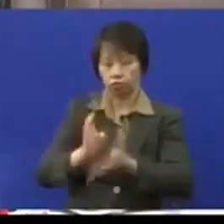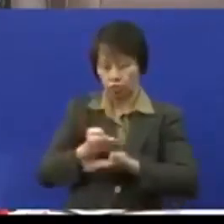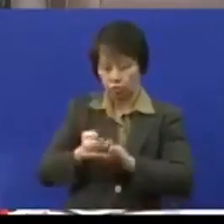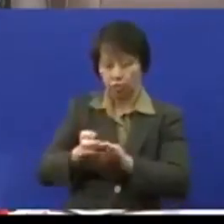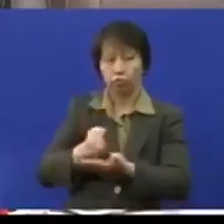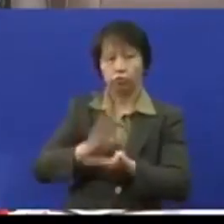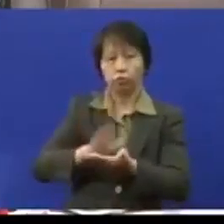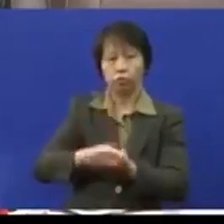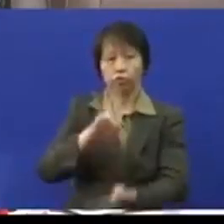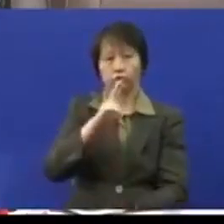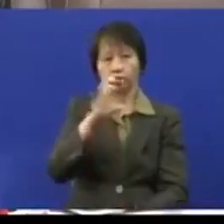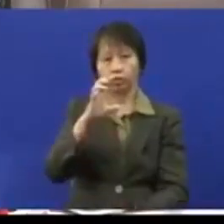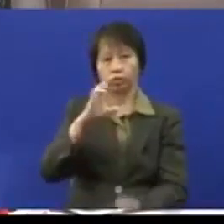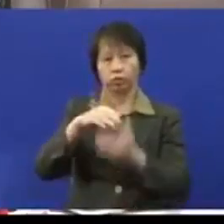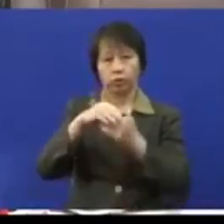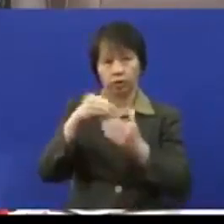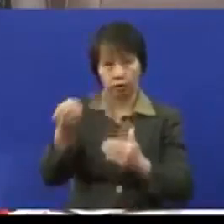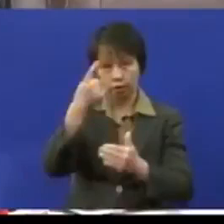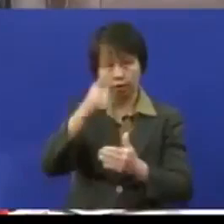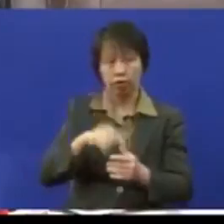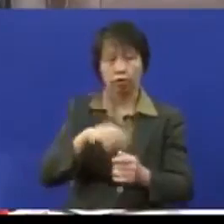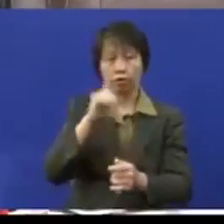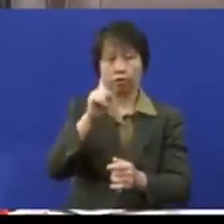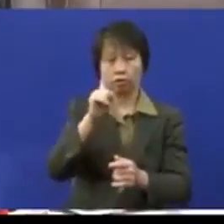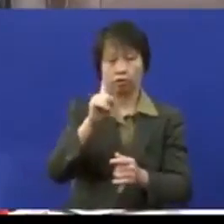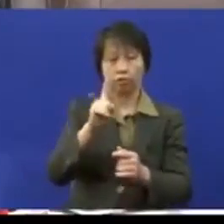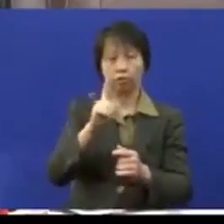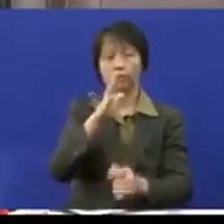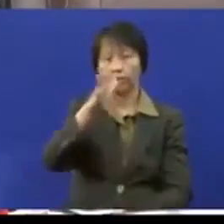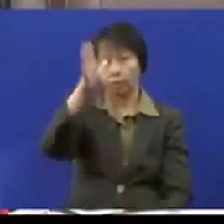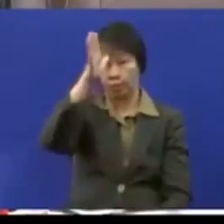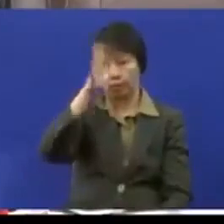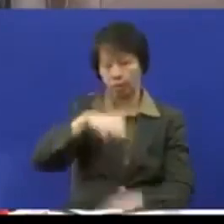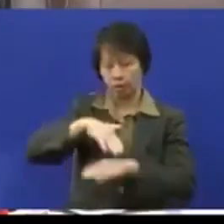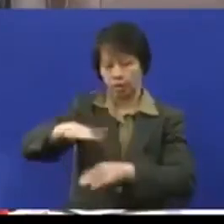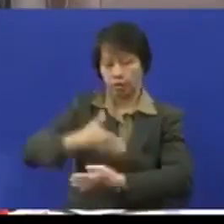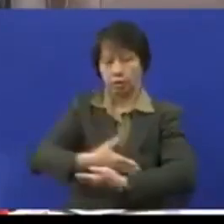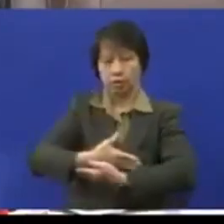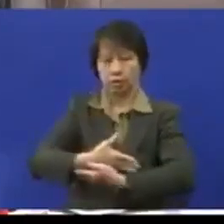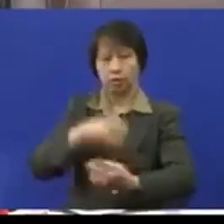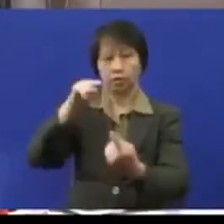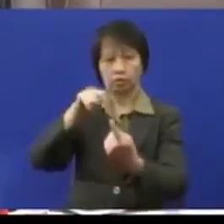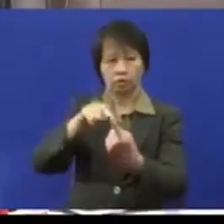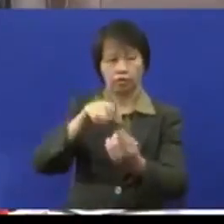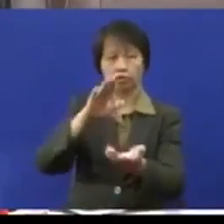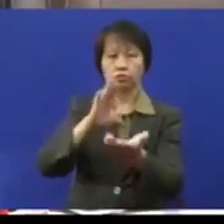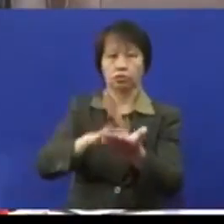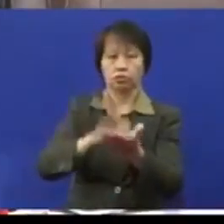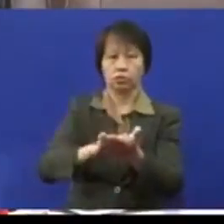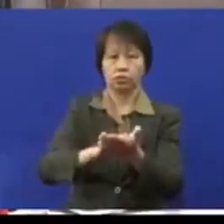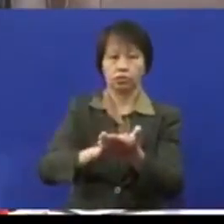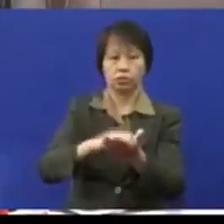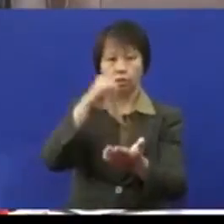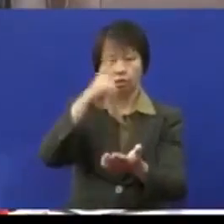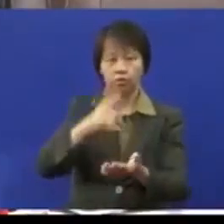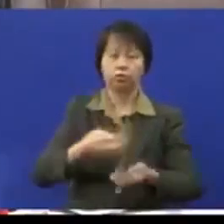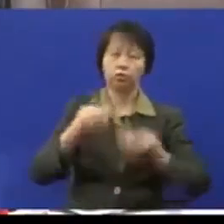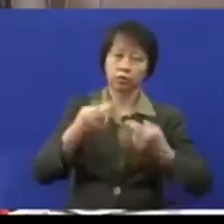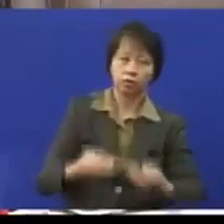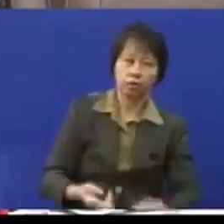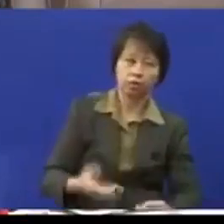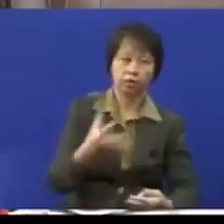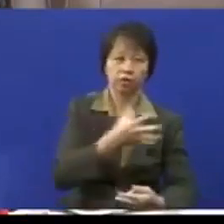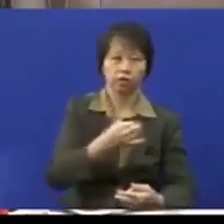kewangan RM200 untuk setiap ibu bapa yang menghantar anak ke sekolah untuk meringankan